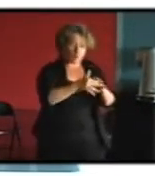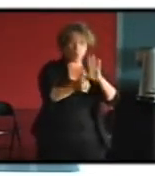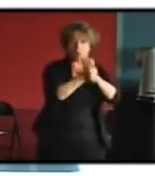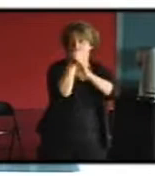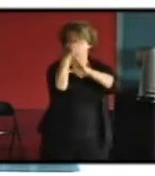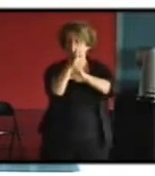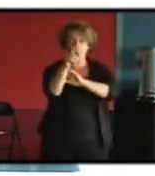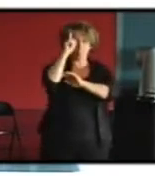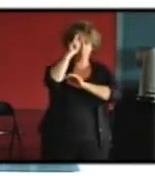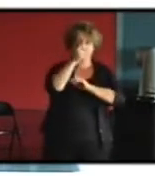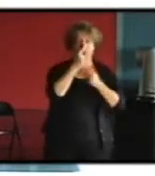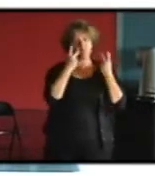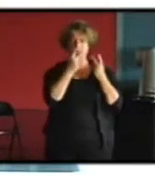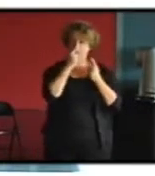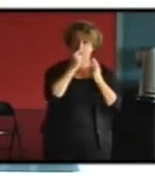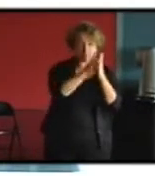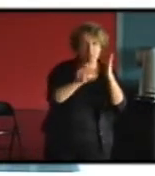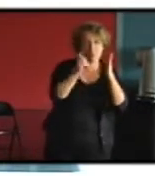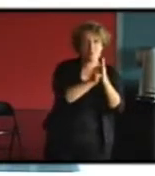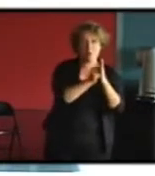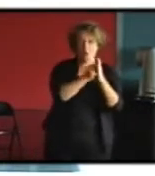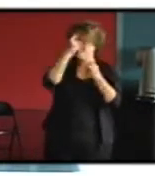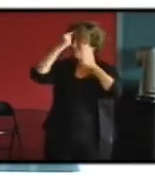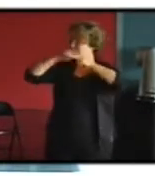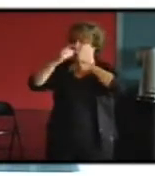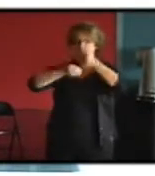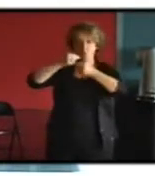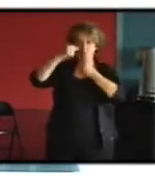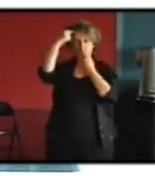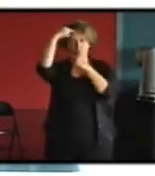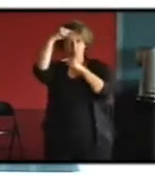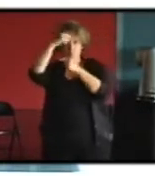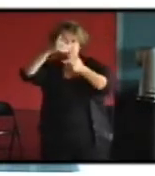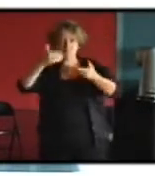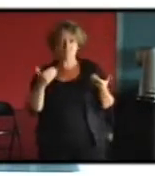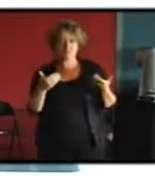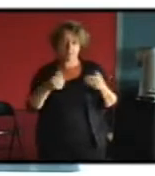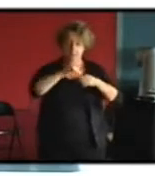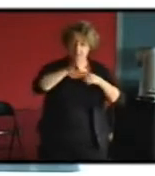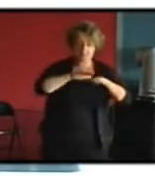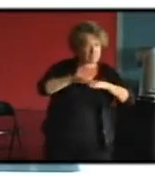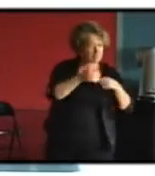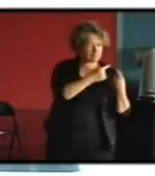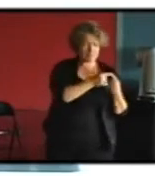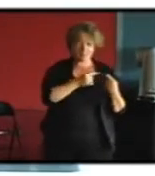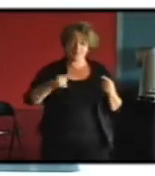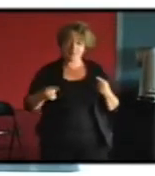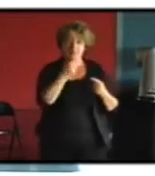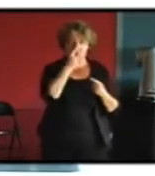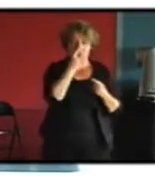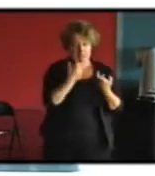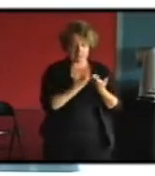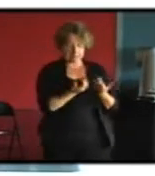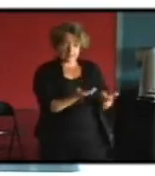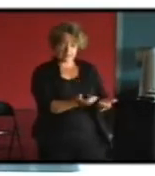valeur symbolique touristique il y a des façons totalement différentes d'intervenir par exemple sur une ruine